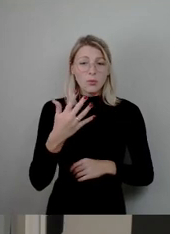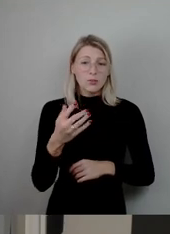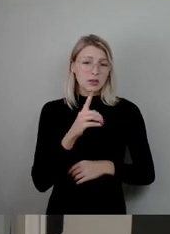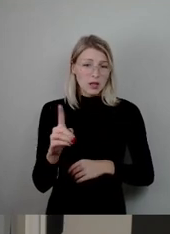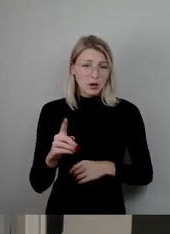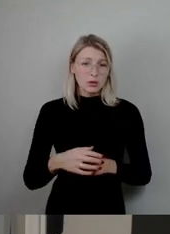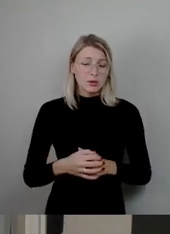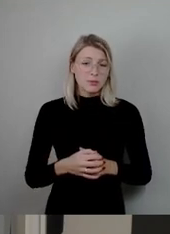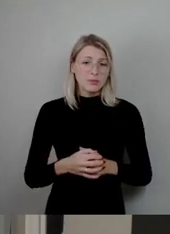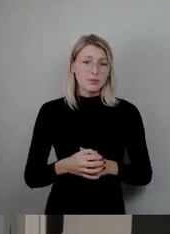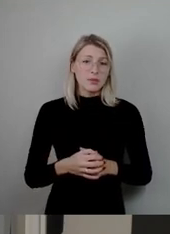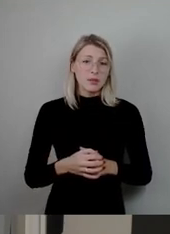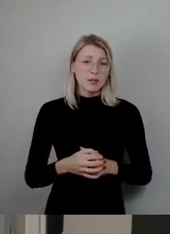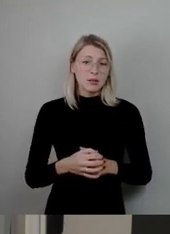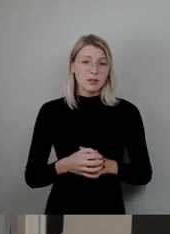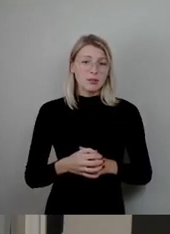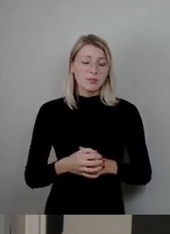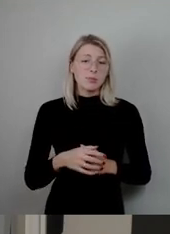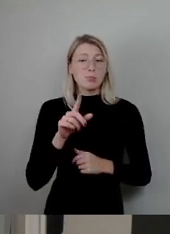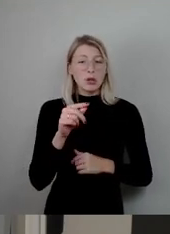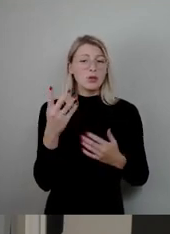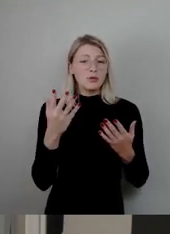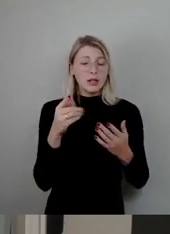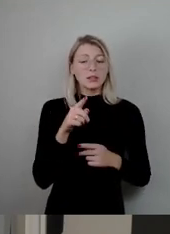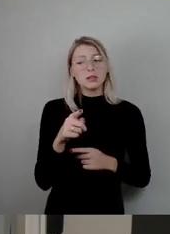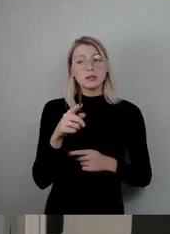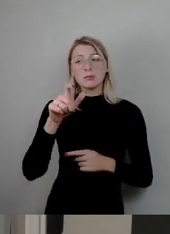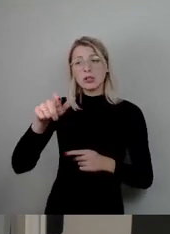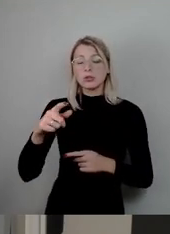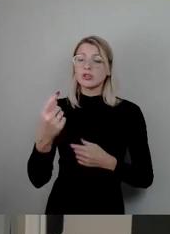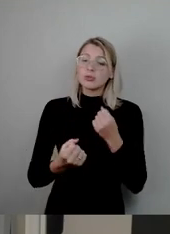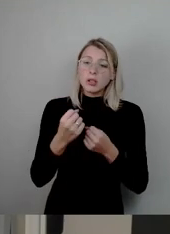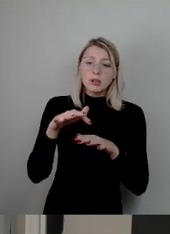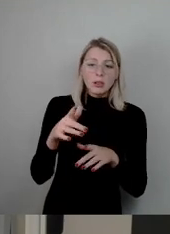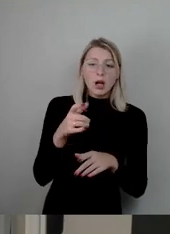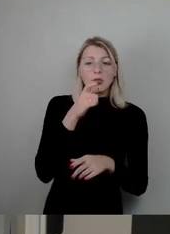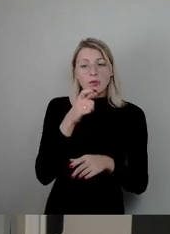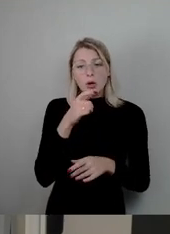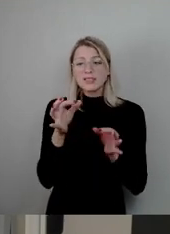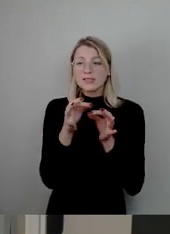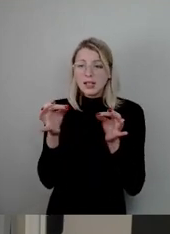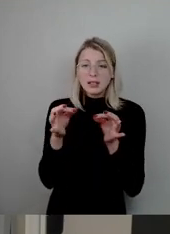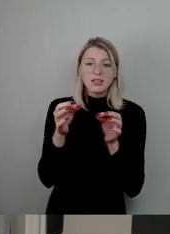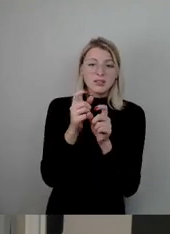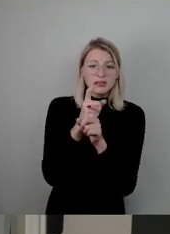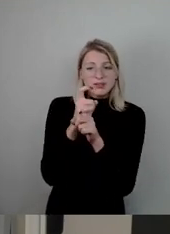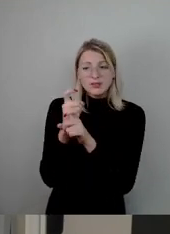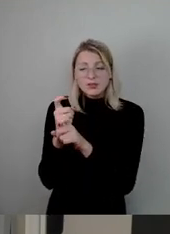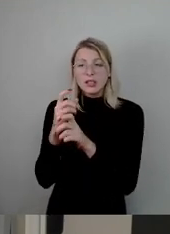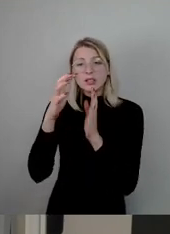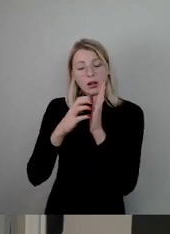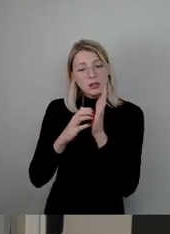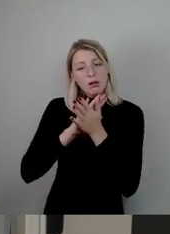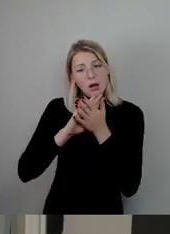Geringliteralisiert bedeutet, die Menschen haben Schwierigkeiten, Worte, Sätze oder einfach zusammenhängende Texte zu lesen oder zu